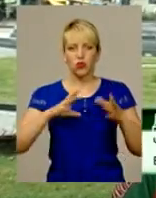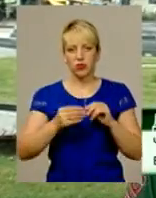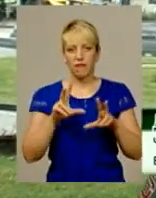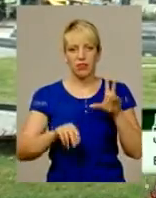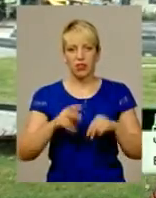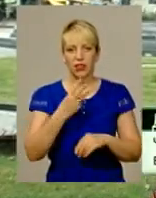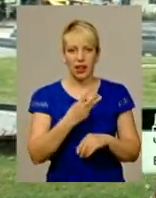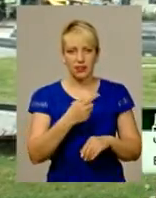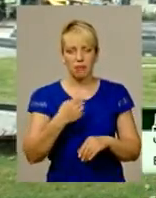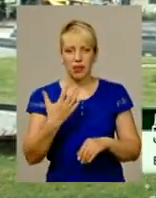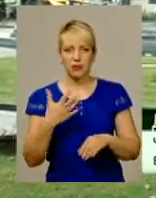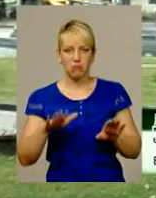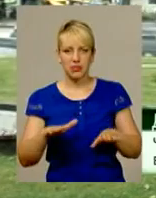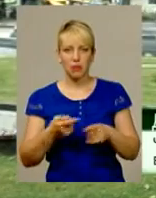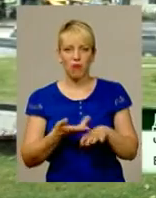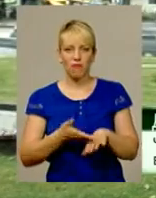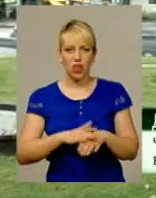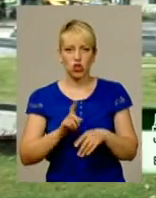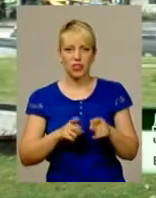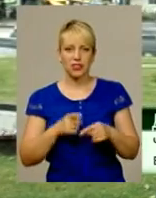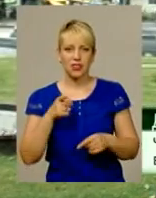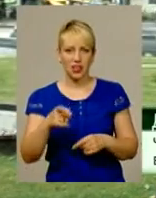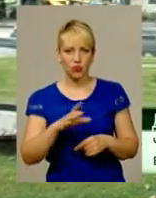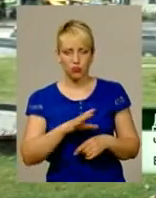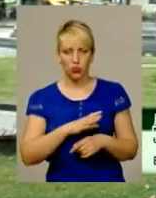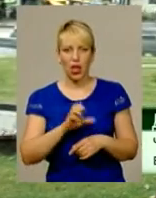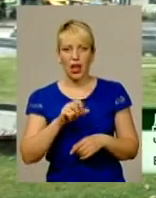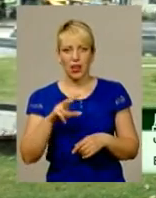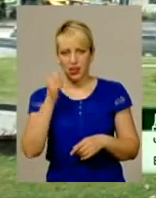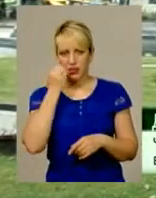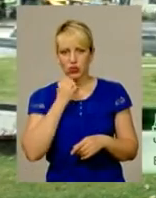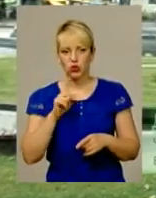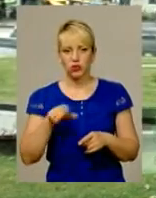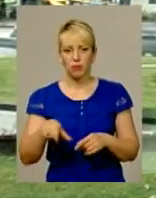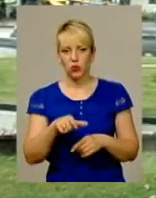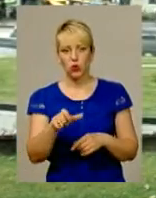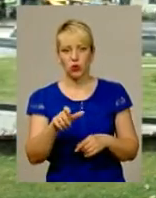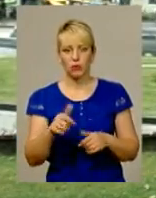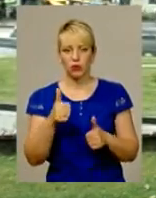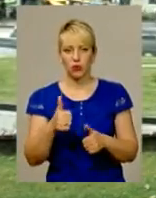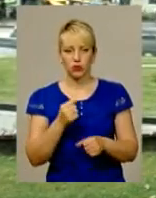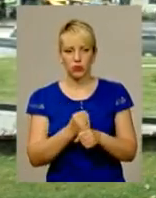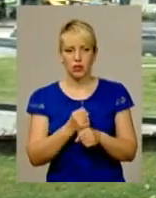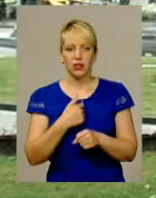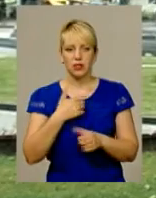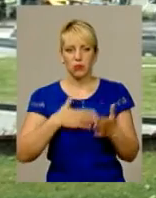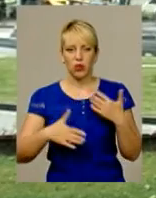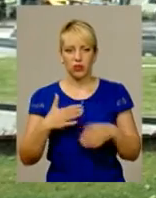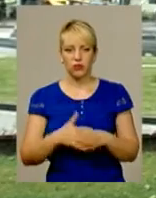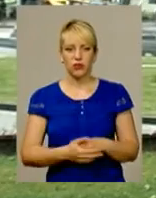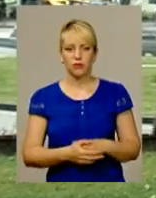Було трохи тяжко, бо траса була дуже далеко, але добре, що нам дороги посередині робили, то це нас порадувало.